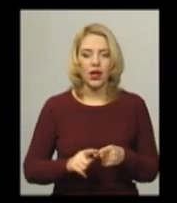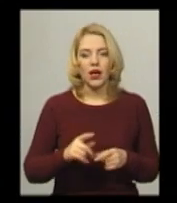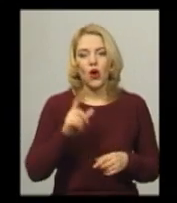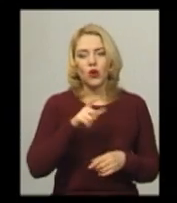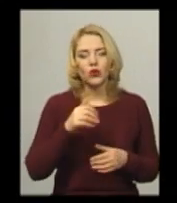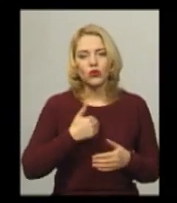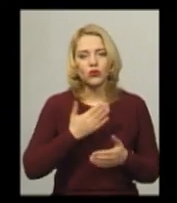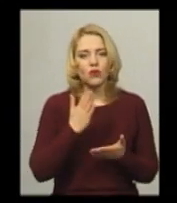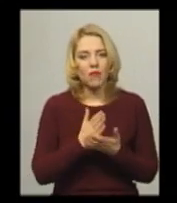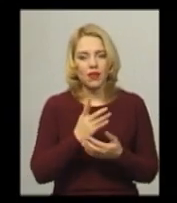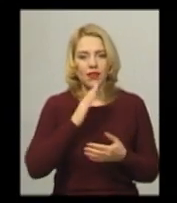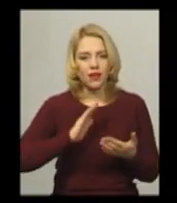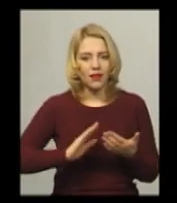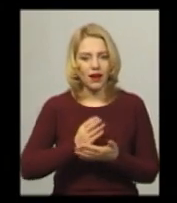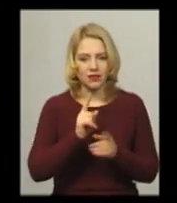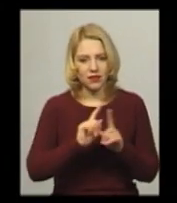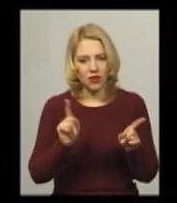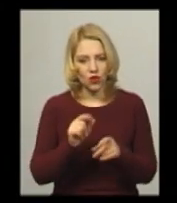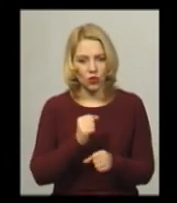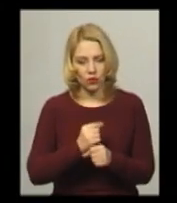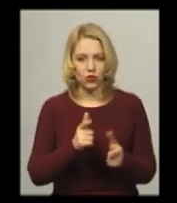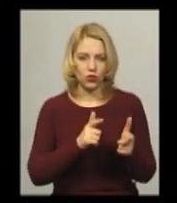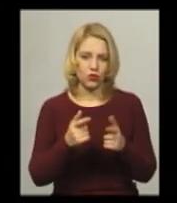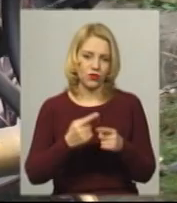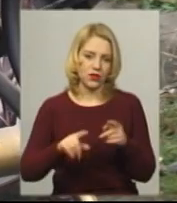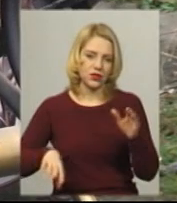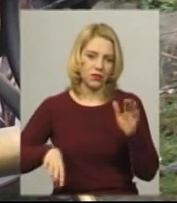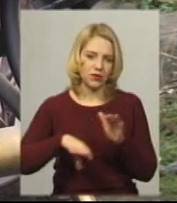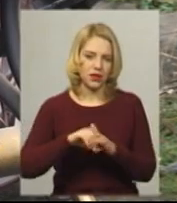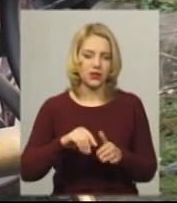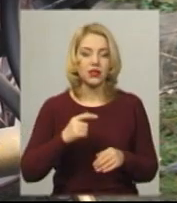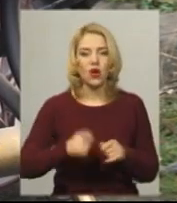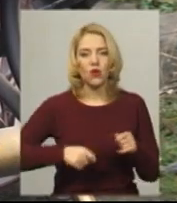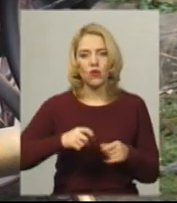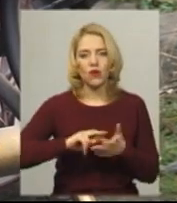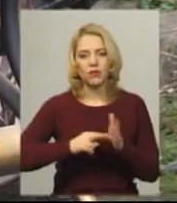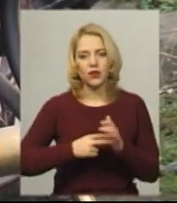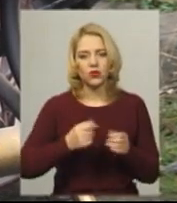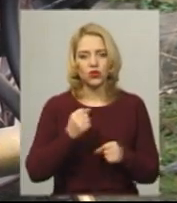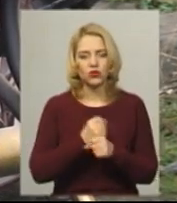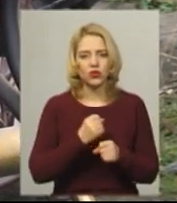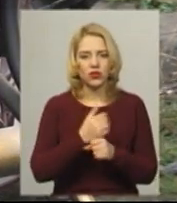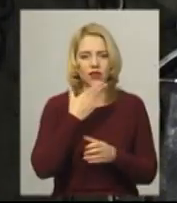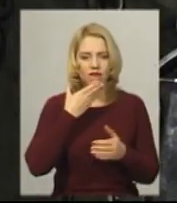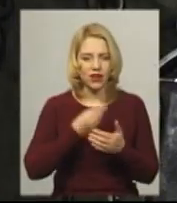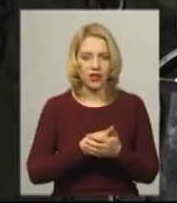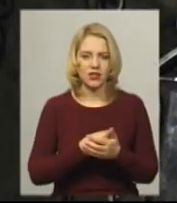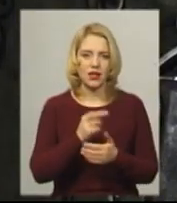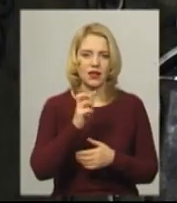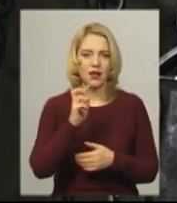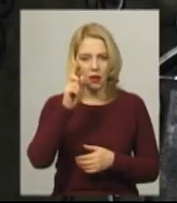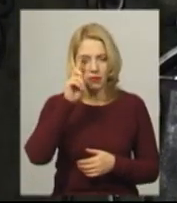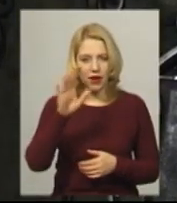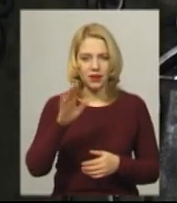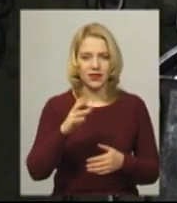та неординарні речі, каже Андрій Кучер. І готові за це платити. Незабаром Коваль планує створити власний бренд і на всі роботи ставити клеймо. «Якщо